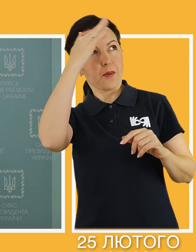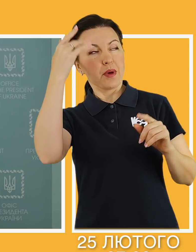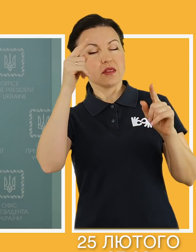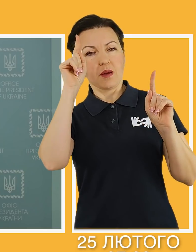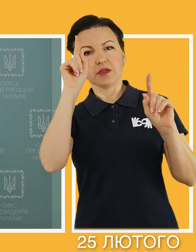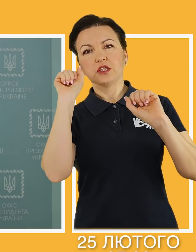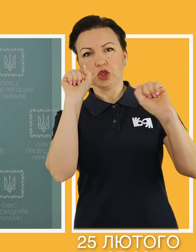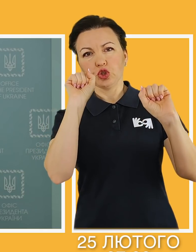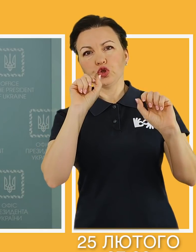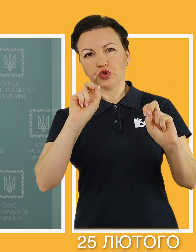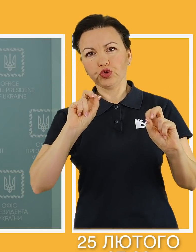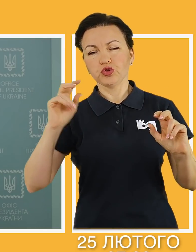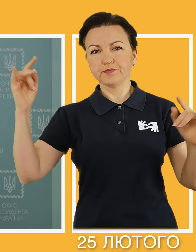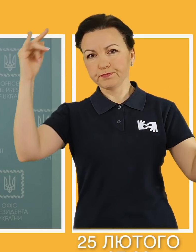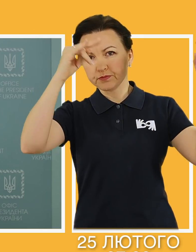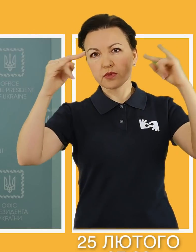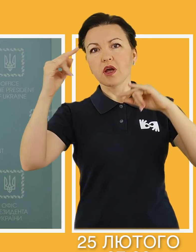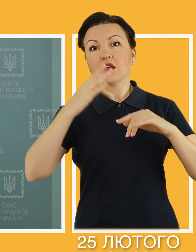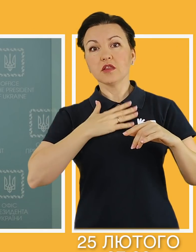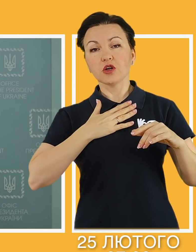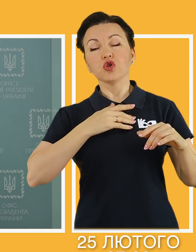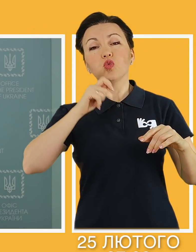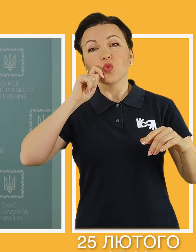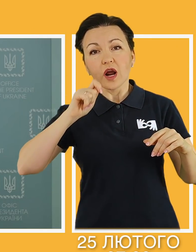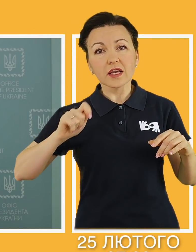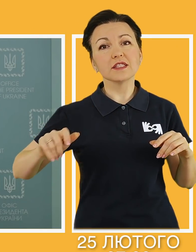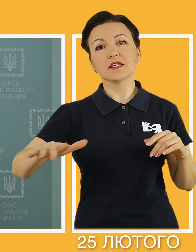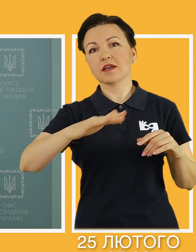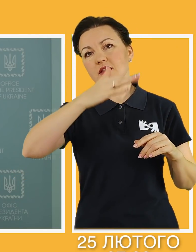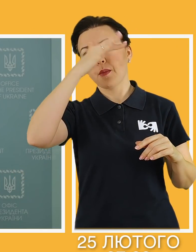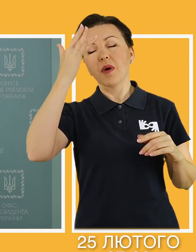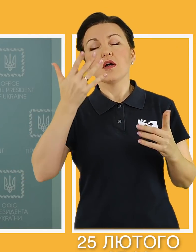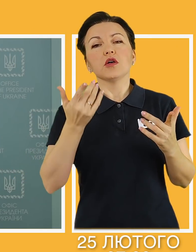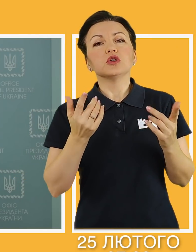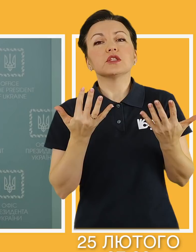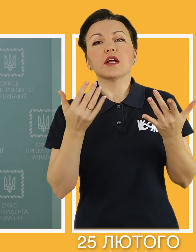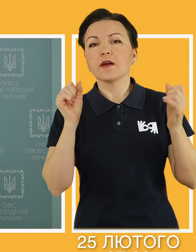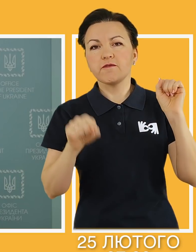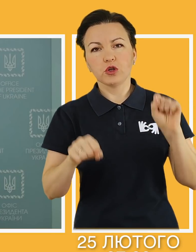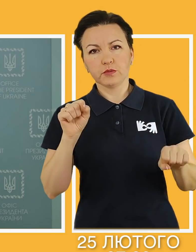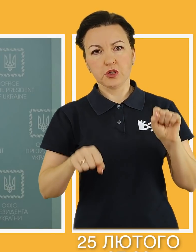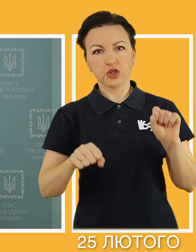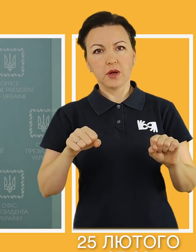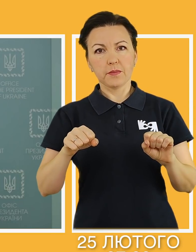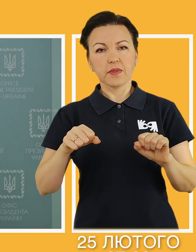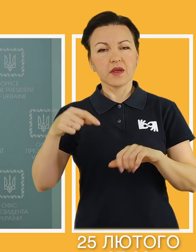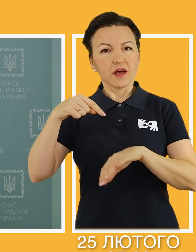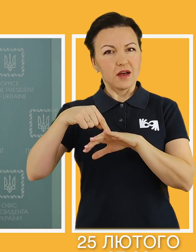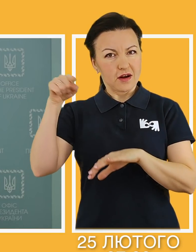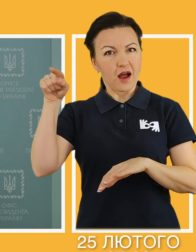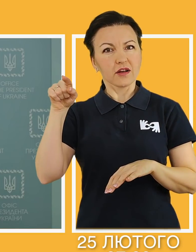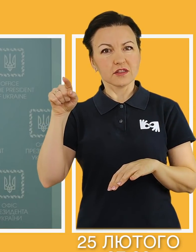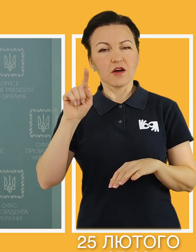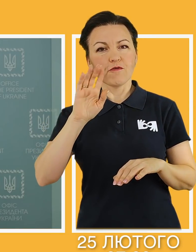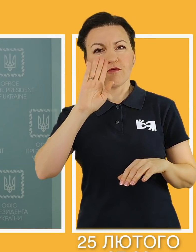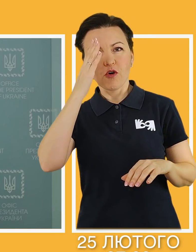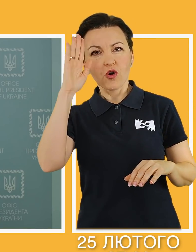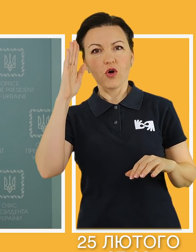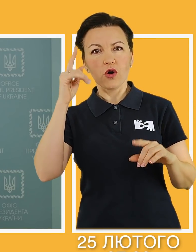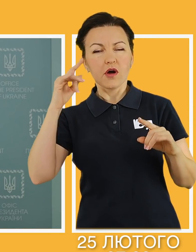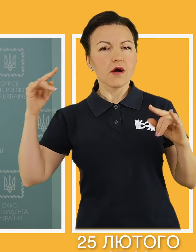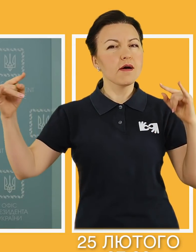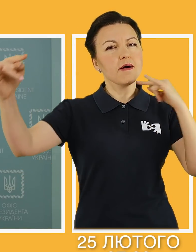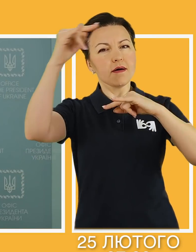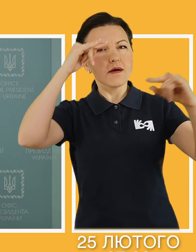захищають наше небо. Наше, українське небо. Настільки, наскільки це можливо. Авіація ворога підлодії